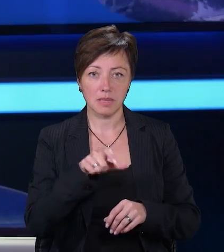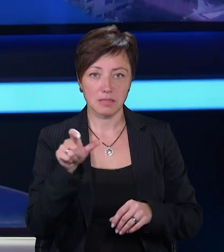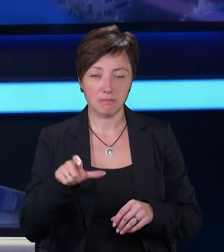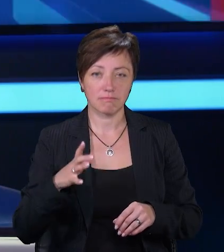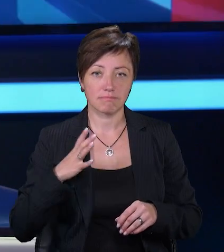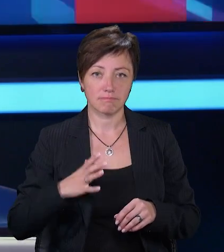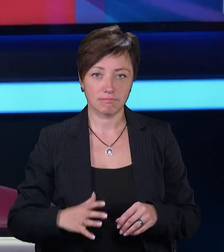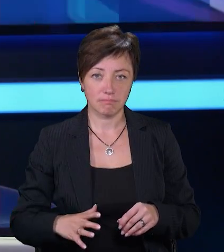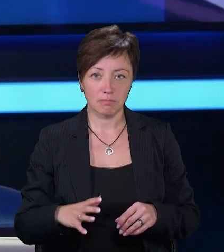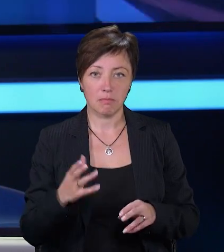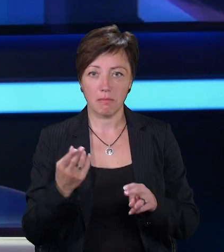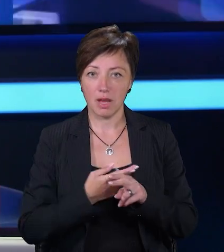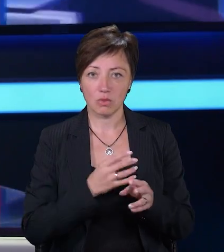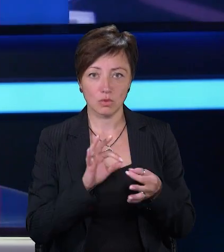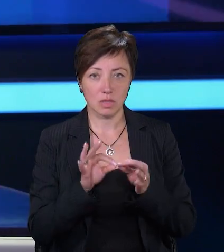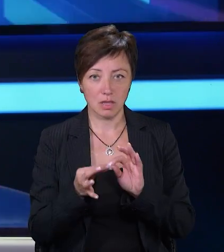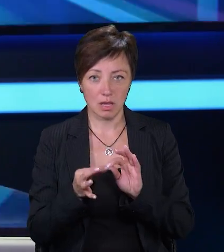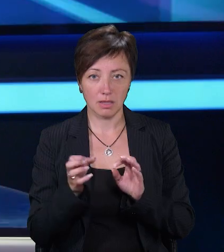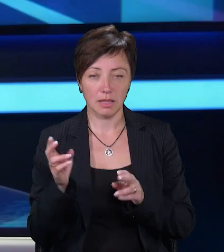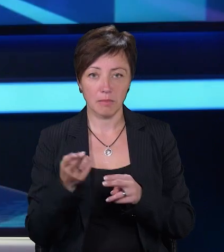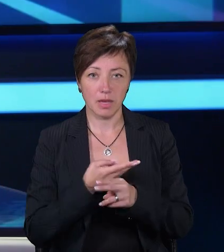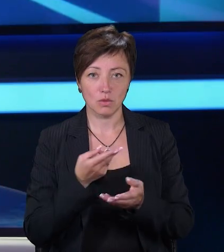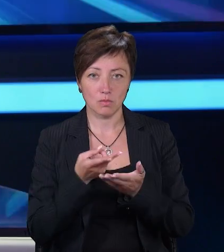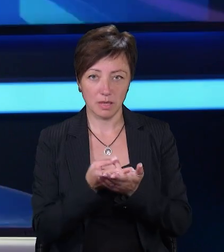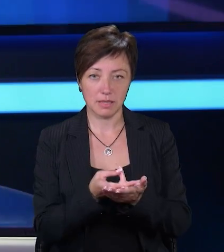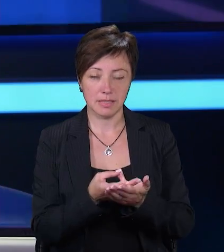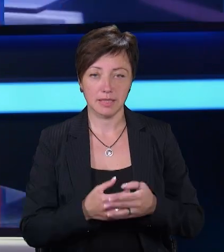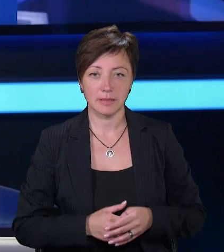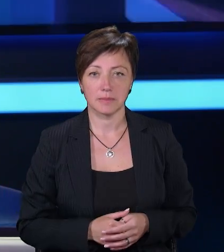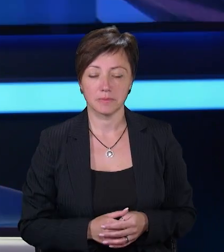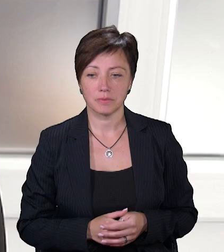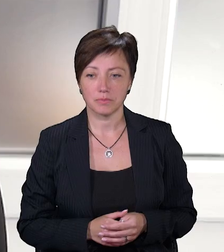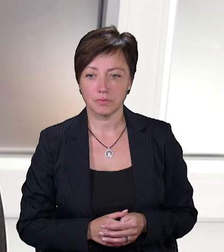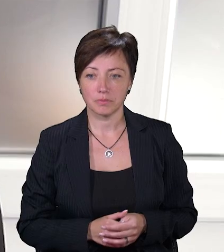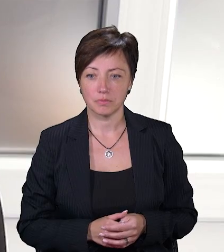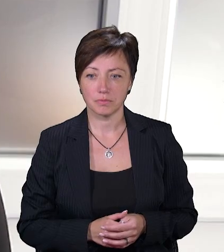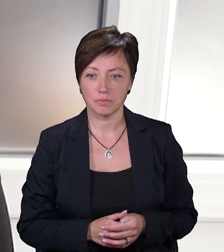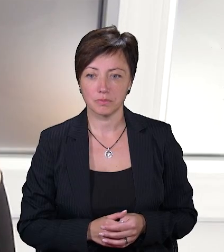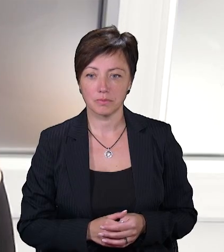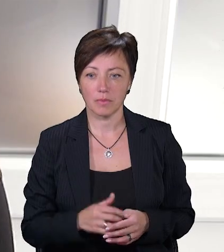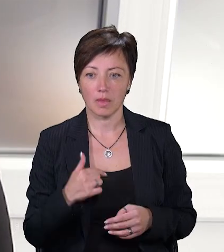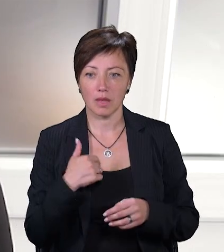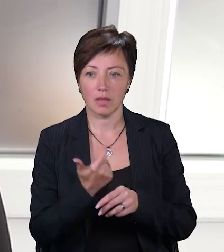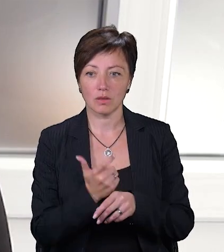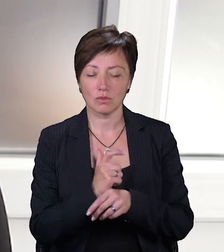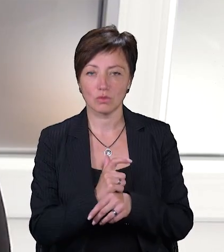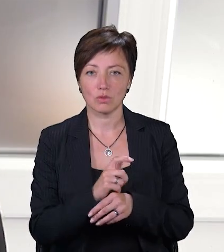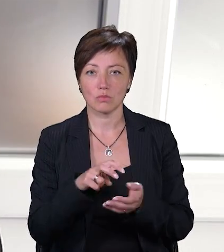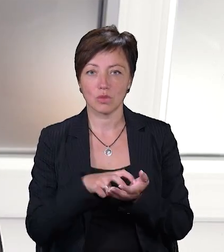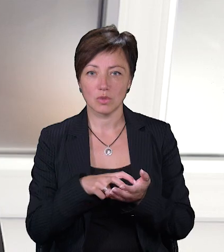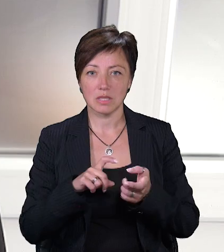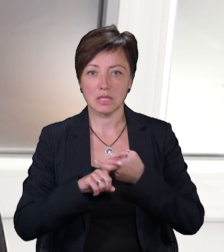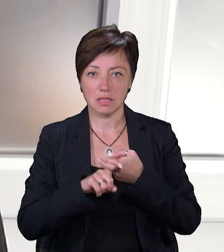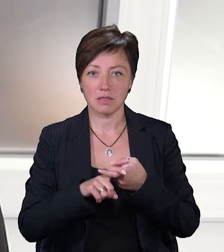переносять інфекцію без ускладнень та госпіталізації. Я дуже боюсь заразитися, тому я